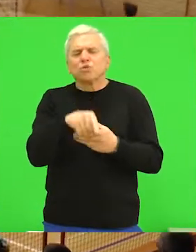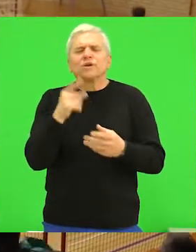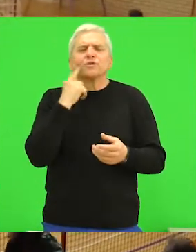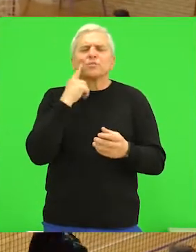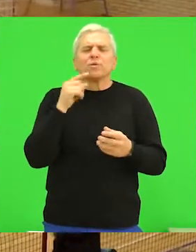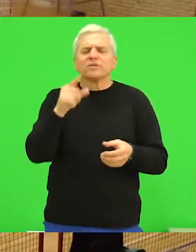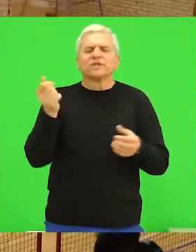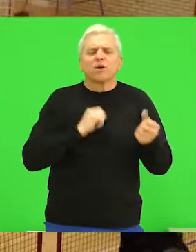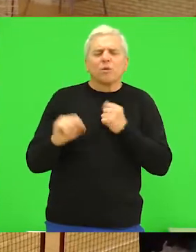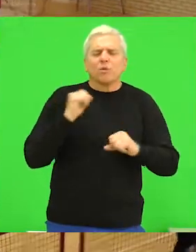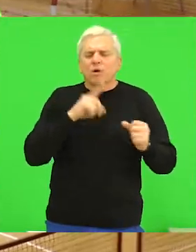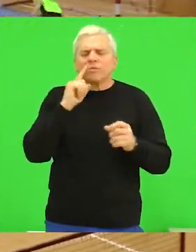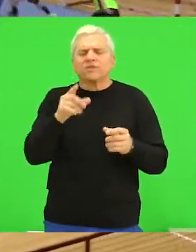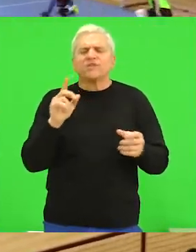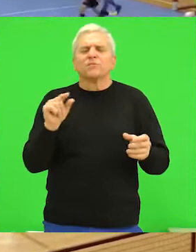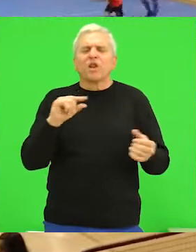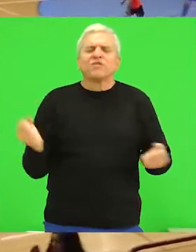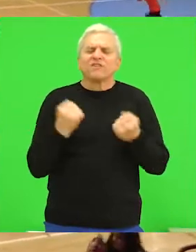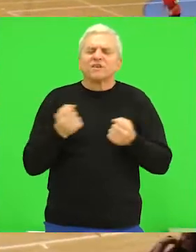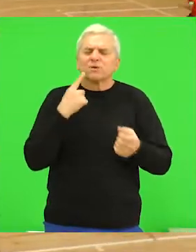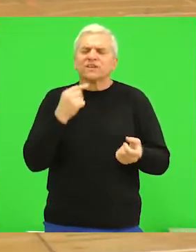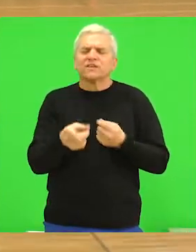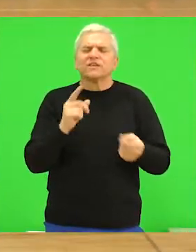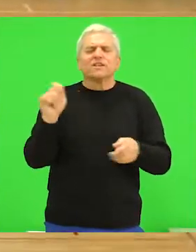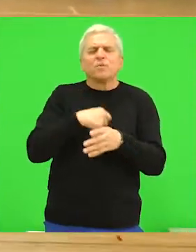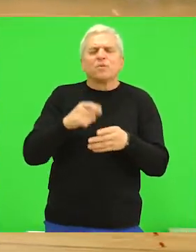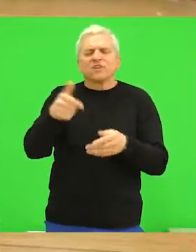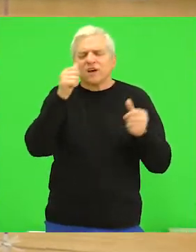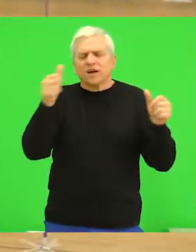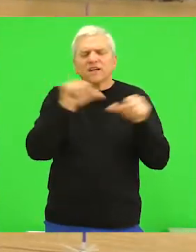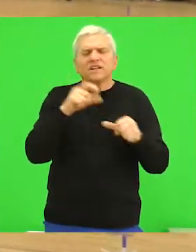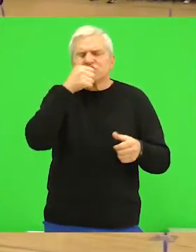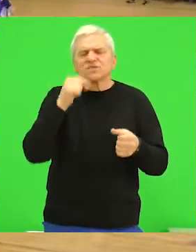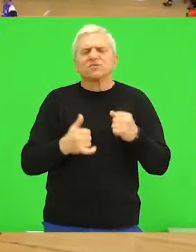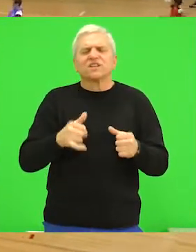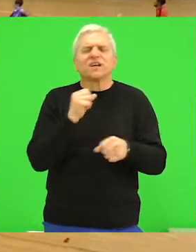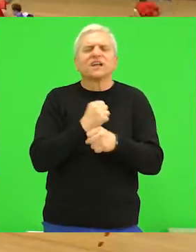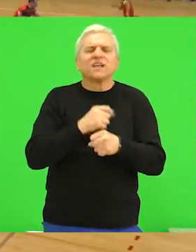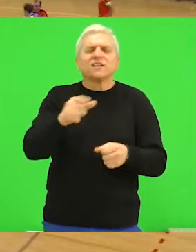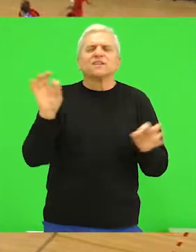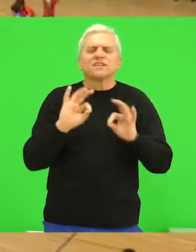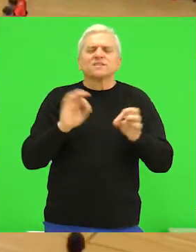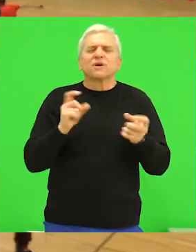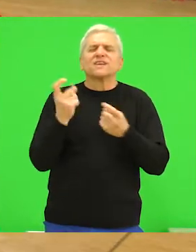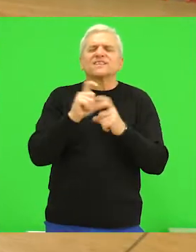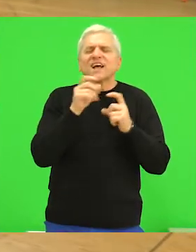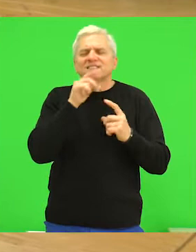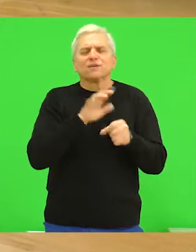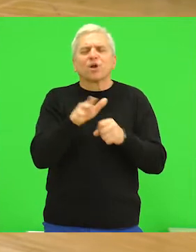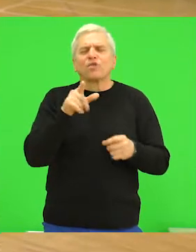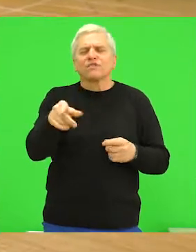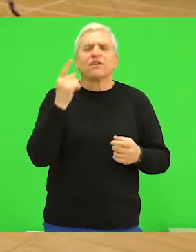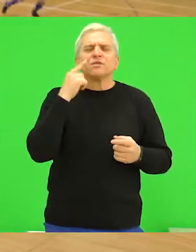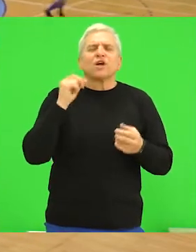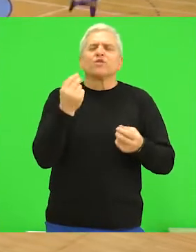skupimo, da provamo da se oporavimo, da provamo da treniramo, da ispravimo ove greške koje smo pravili, da očekamo spremnih utakmice